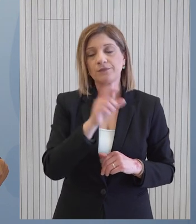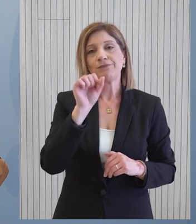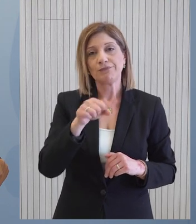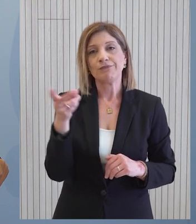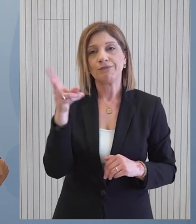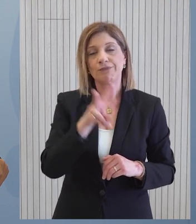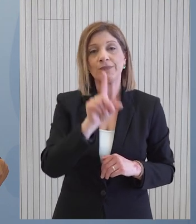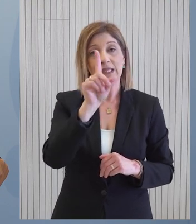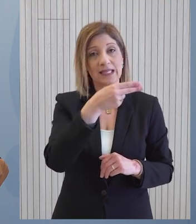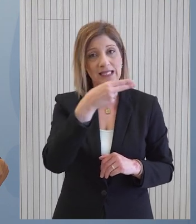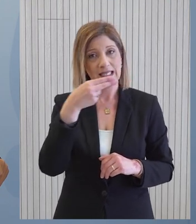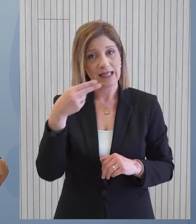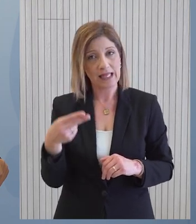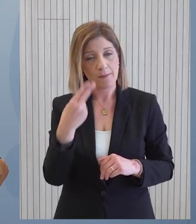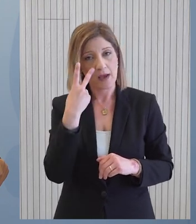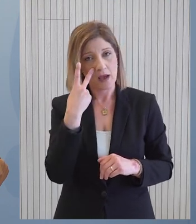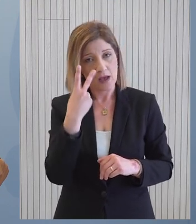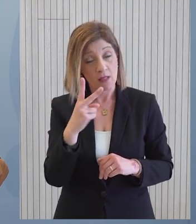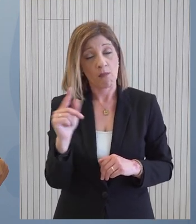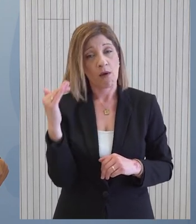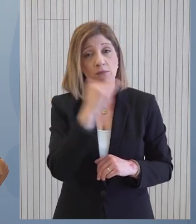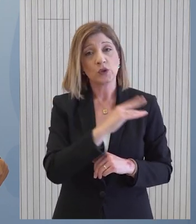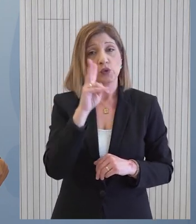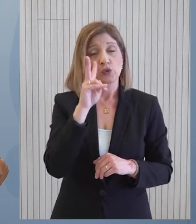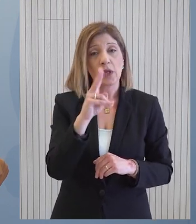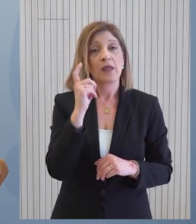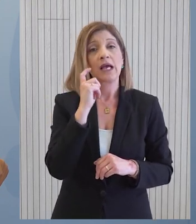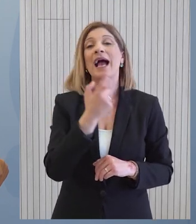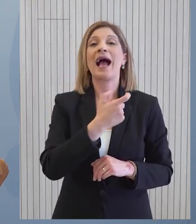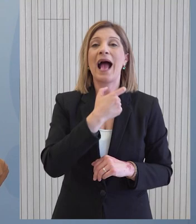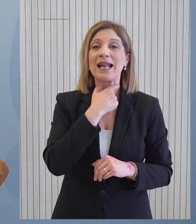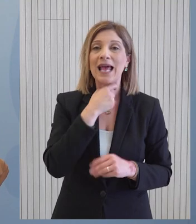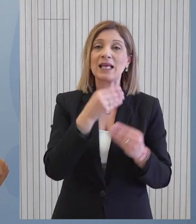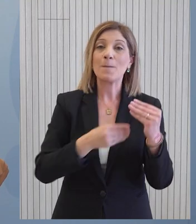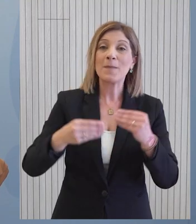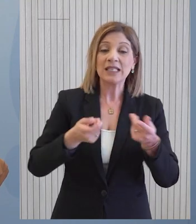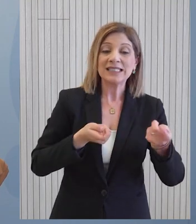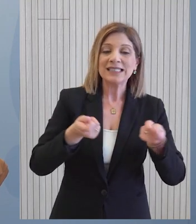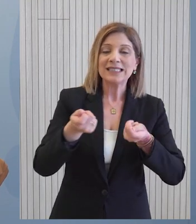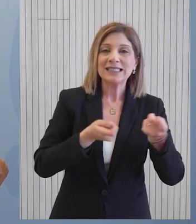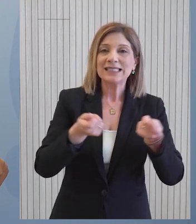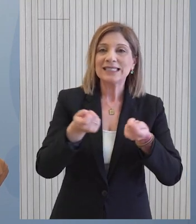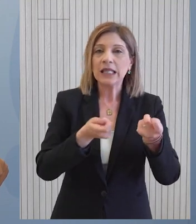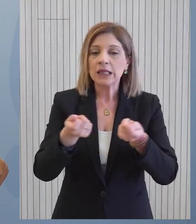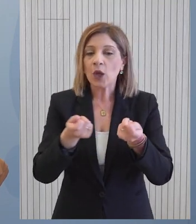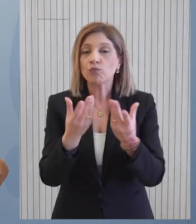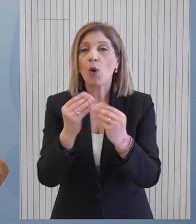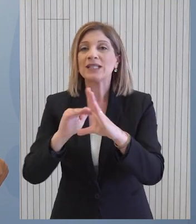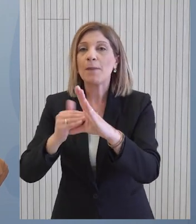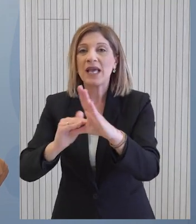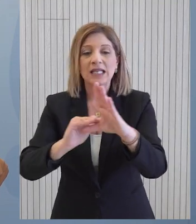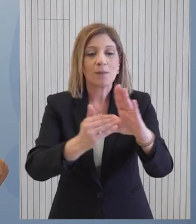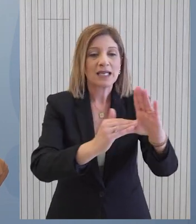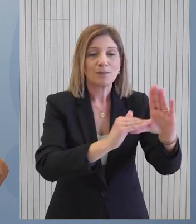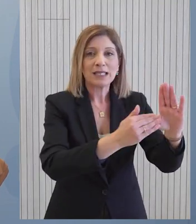ζήτημα το οποίο έχει εντοπιστεί από την πρώτη στιγμή είναι ακριβώς η ανάγκη για περαιτέρω συντονισμό μεταξύ των πολλών υπηρεσιών που είναι